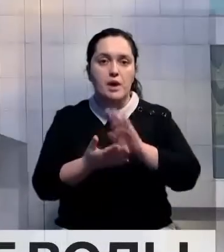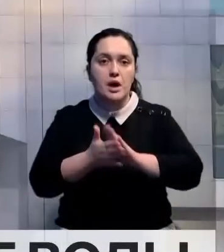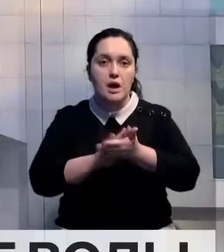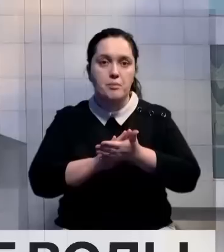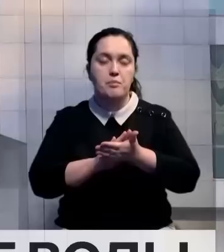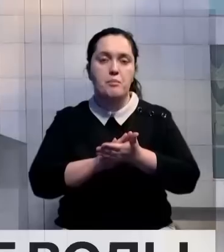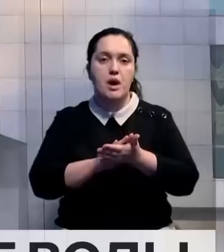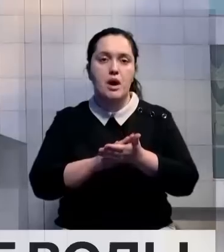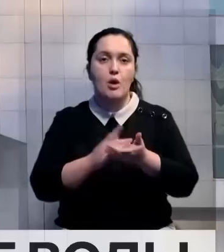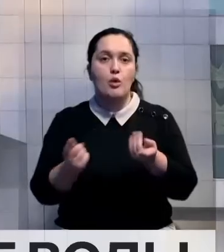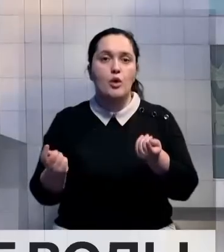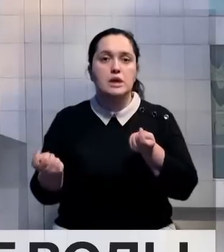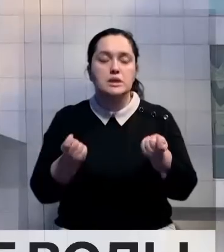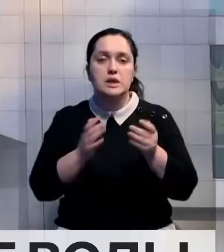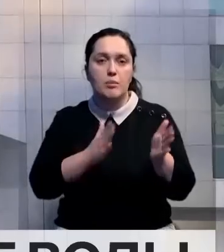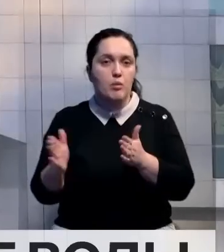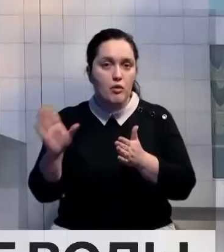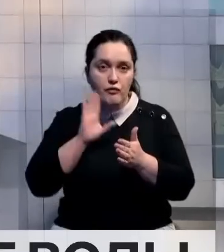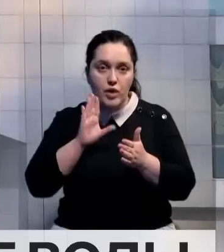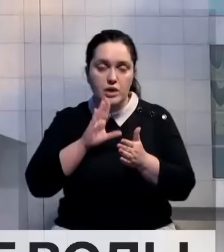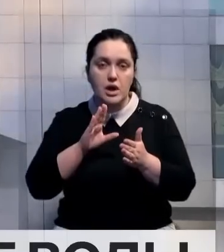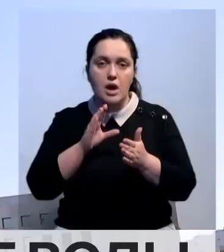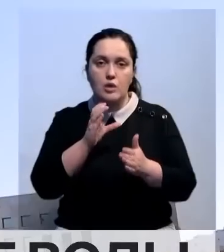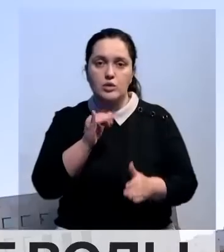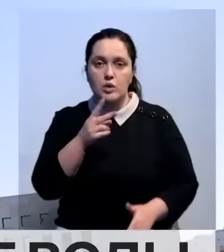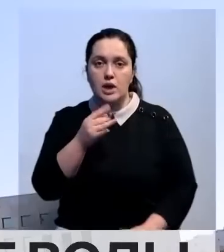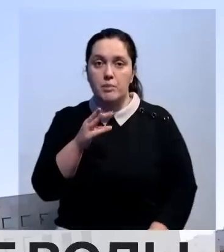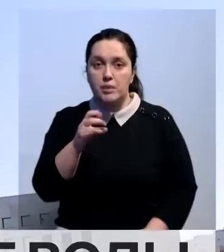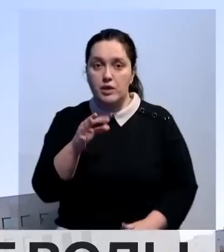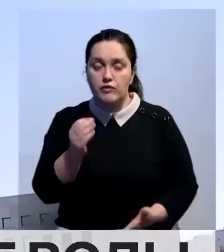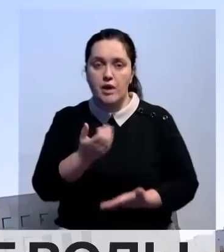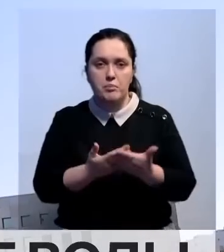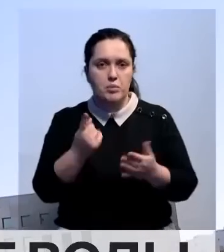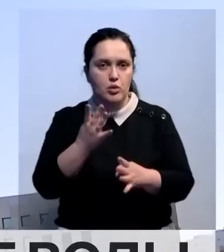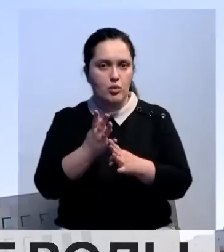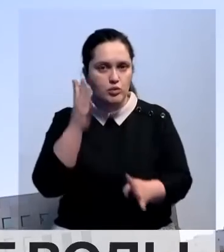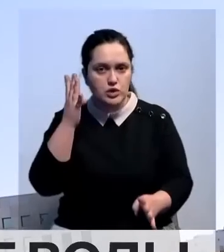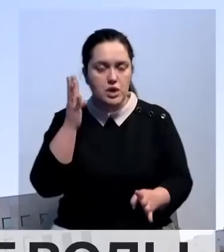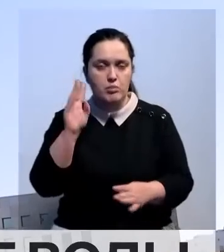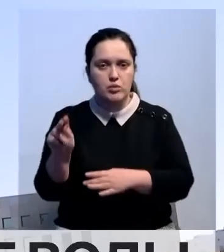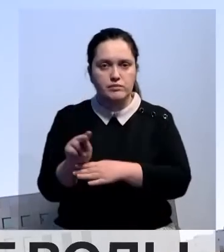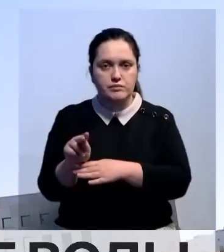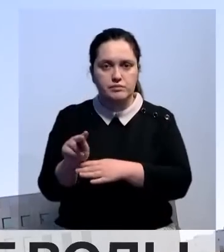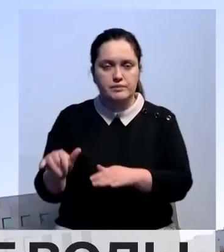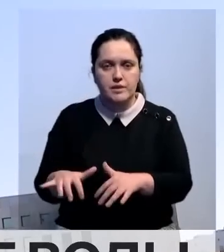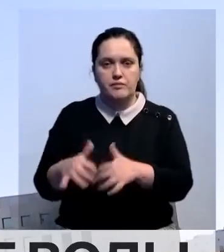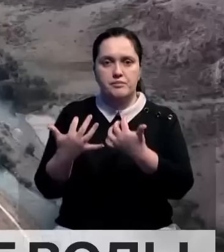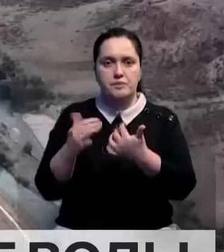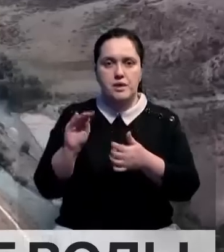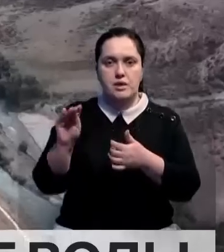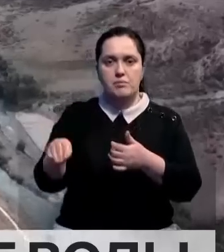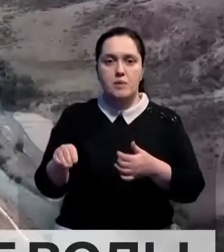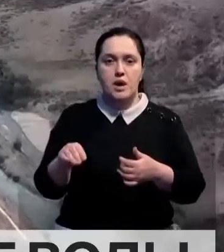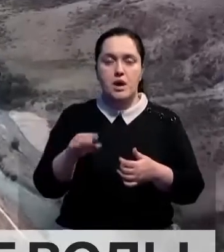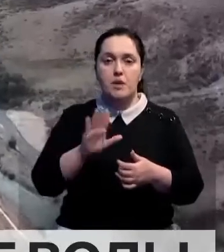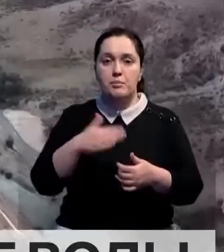управления водными ресурсами, Зульфия Сулейменова пояснила, в первую очередь будет модернизирована и автоматизирована сеть